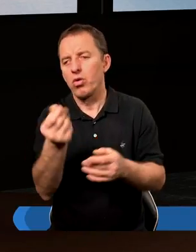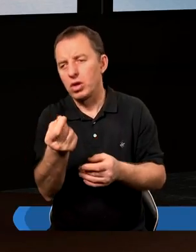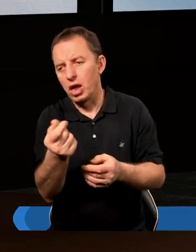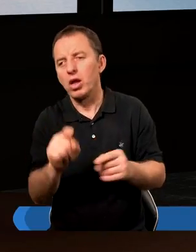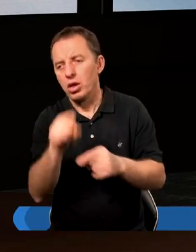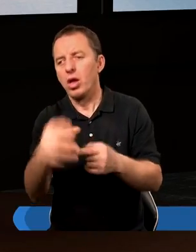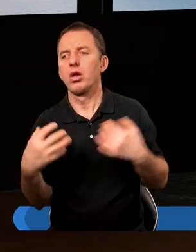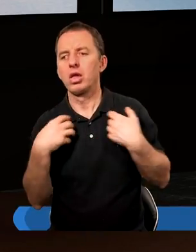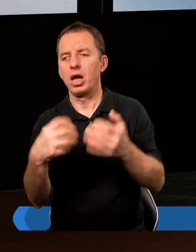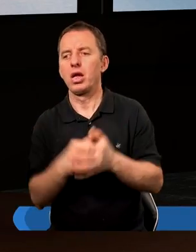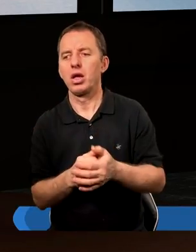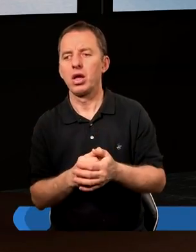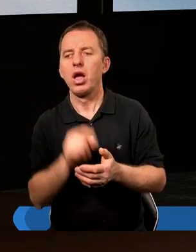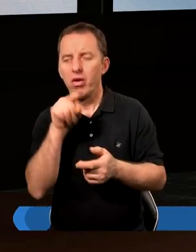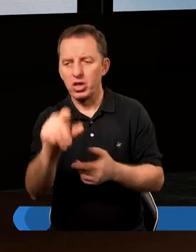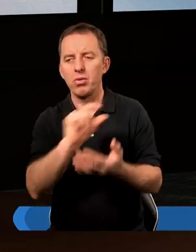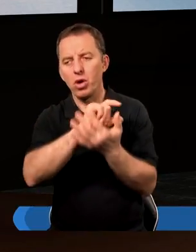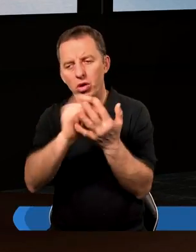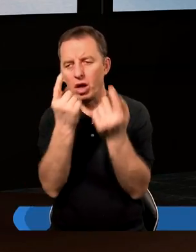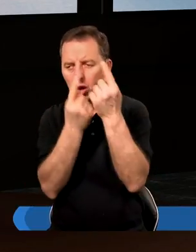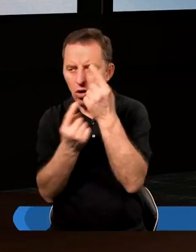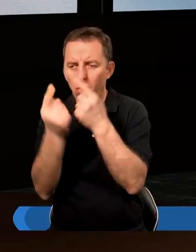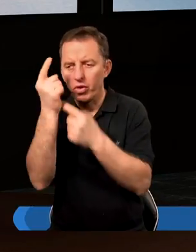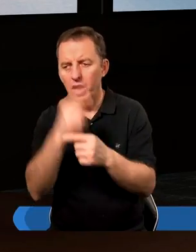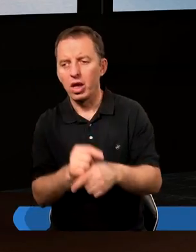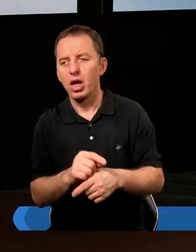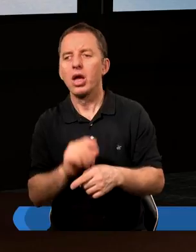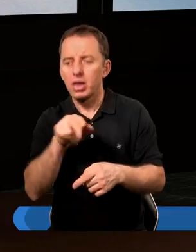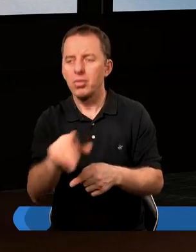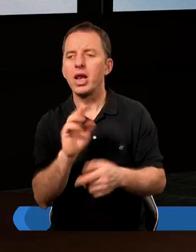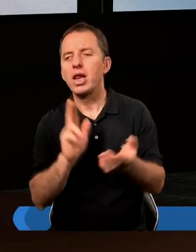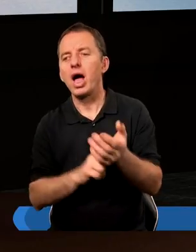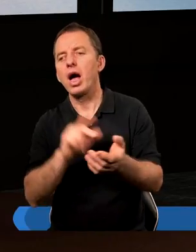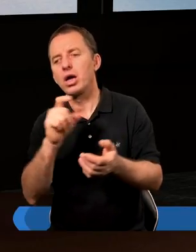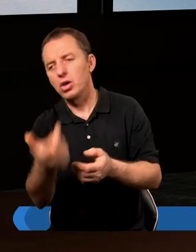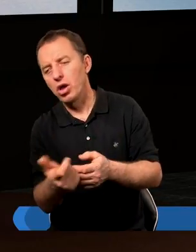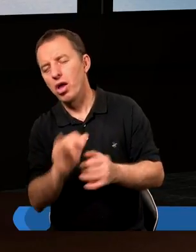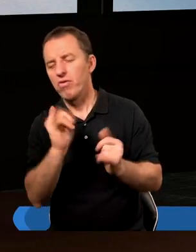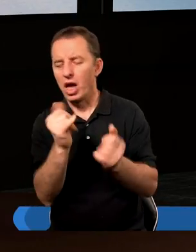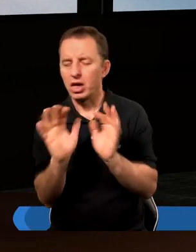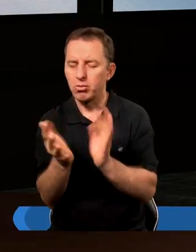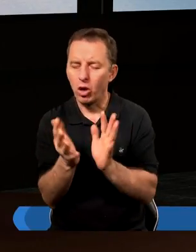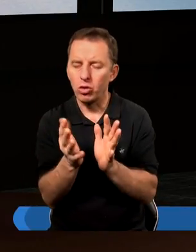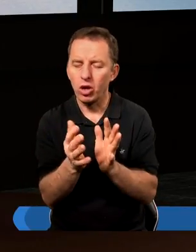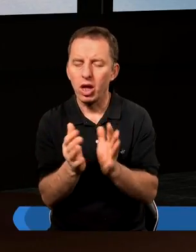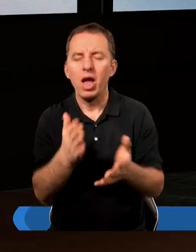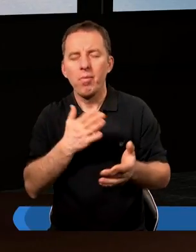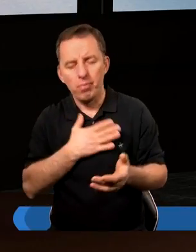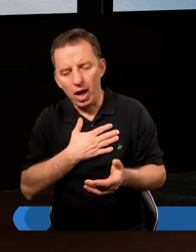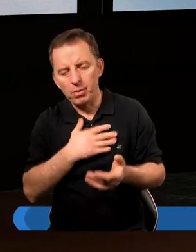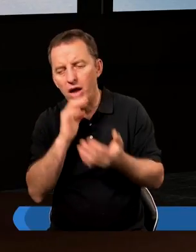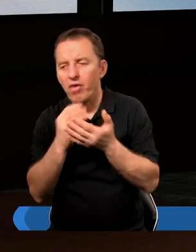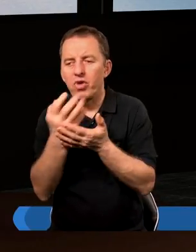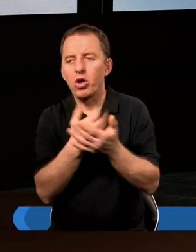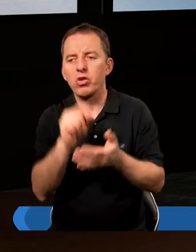I to też jest chyba taki, w tym kontekście, jakim rozważamy, typ na to, w jaki sposób mamy